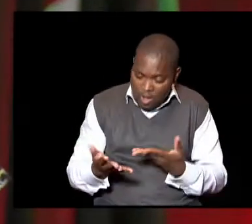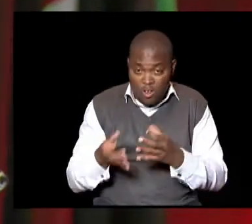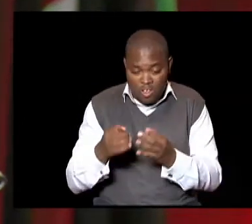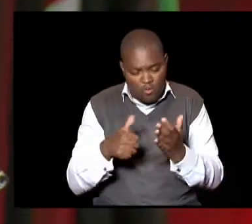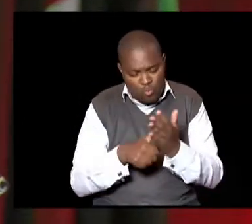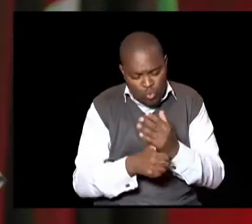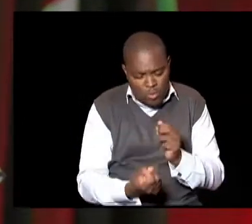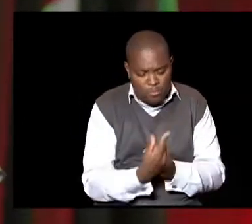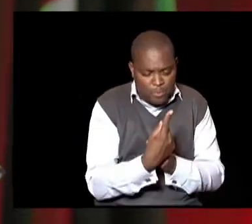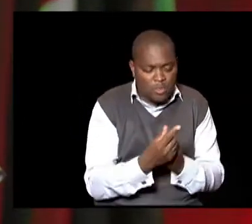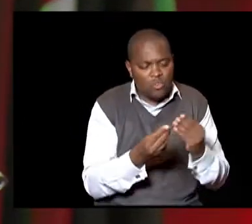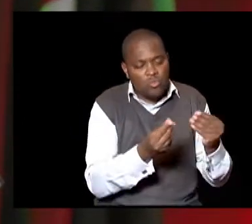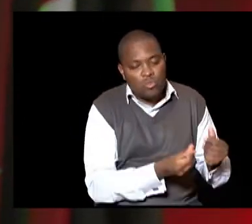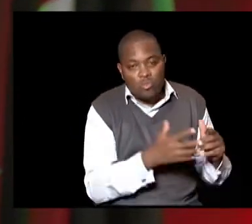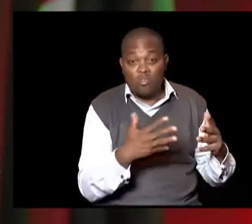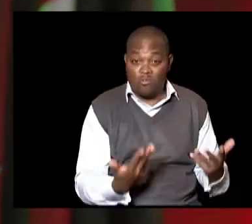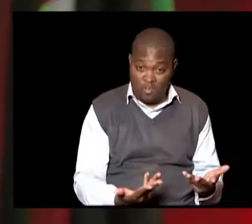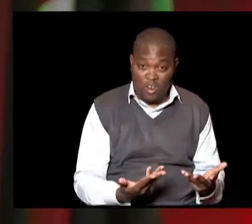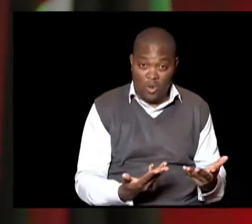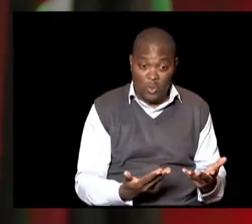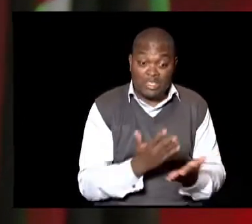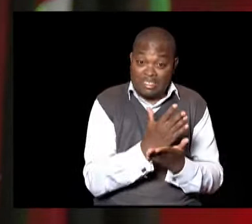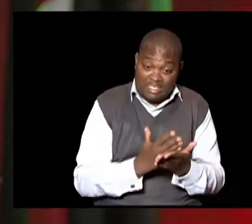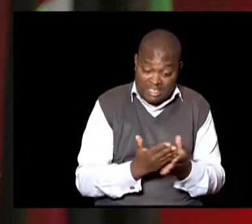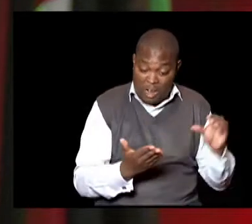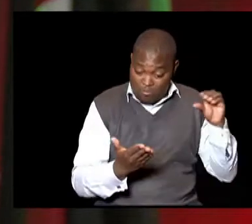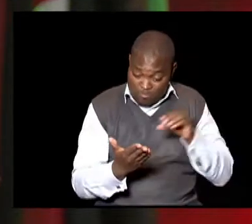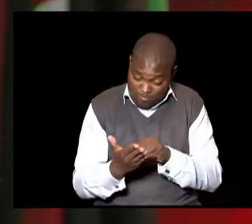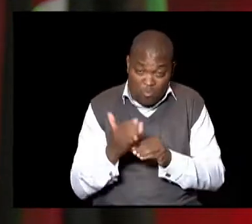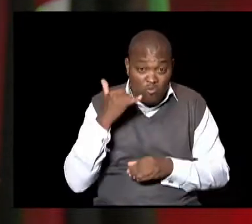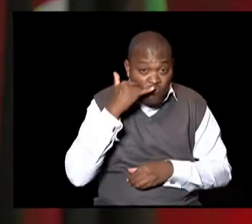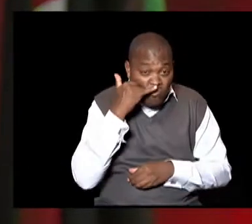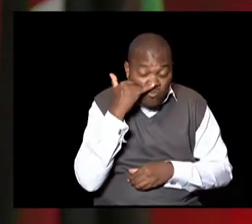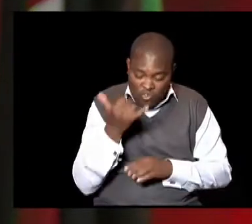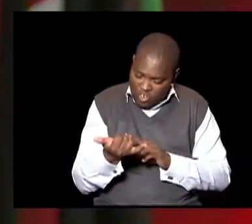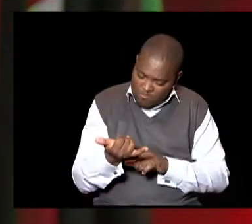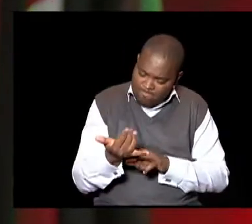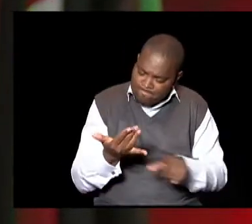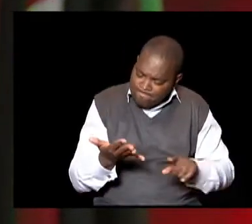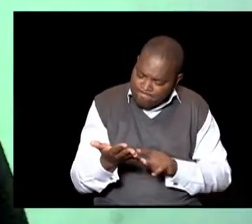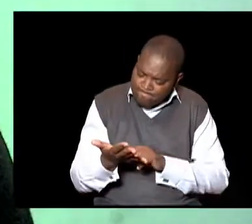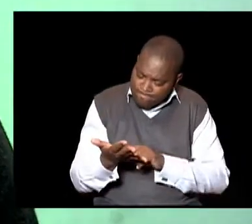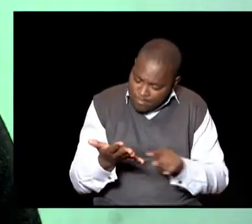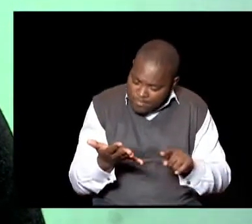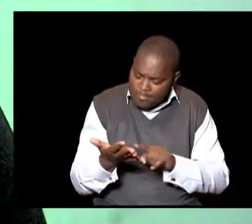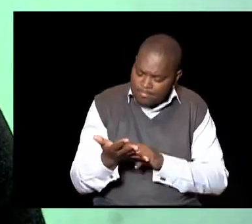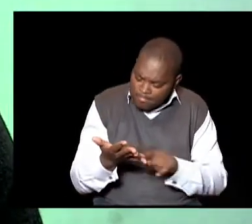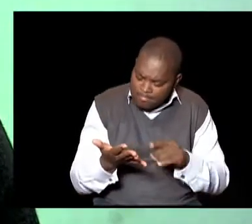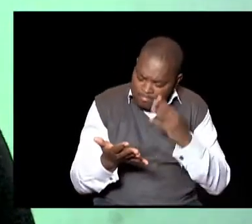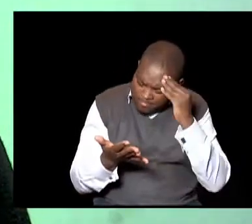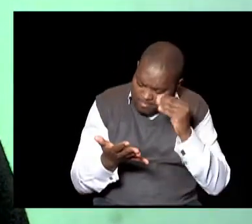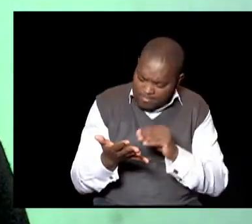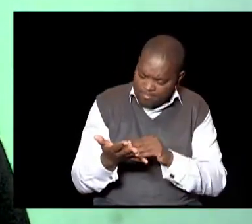Pare tuliku train Pare kulikuwa na shida Unarudia we mwenyewe Unaona kama Ukosawa Na